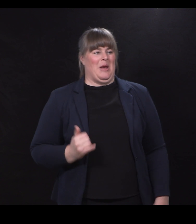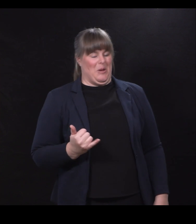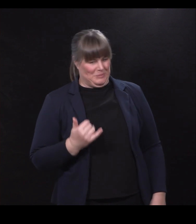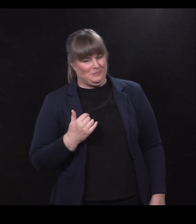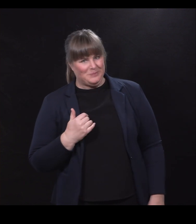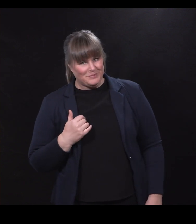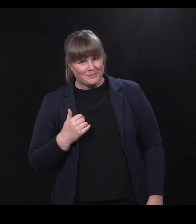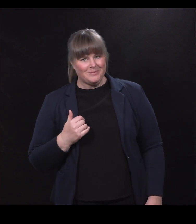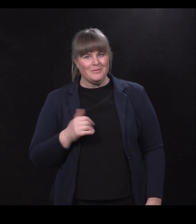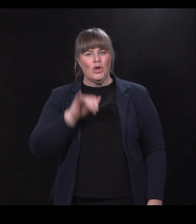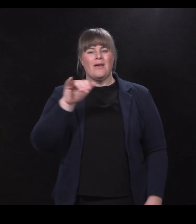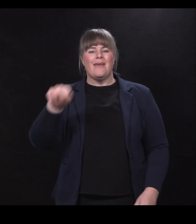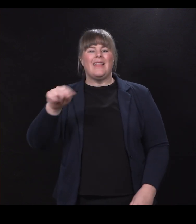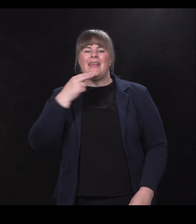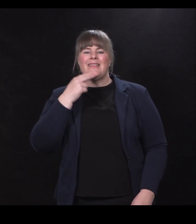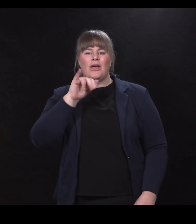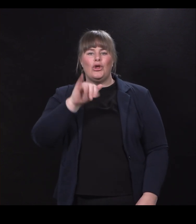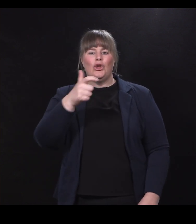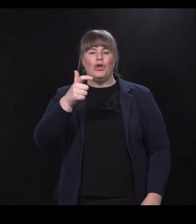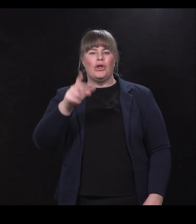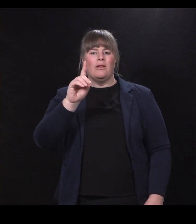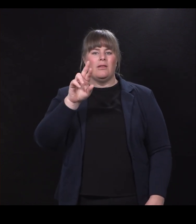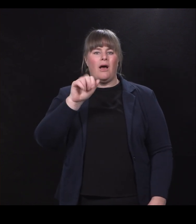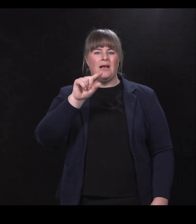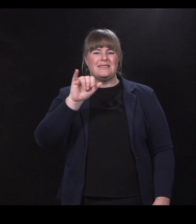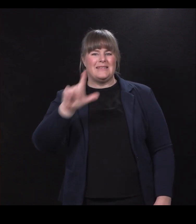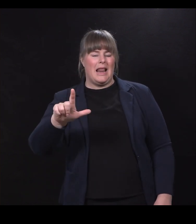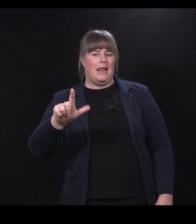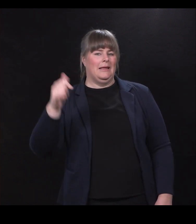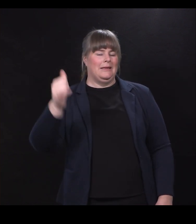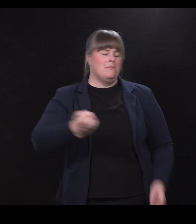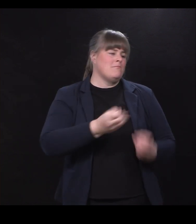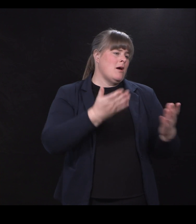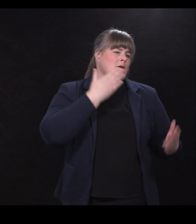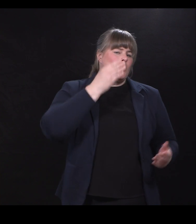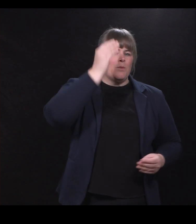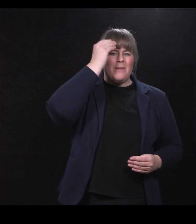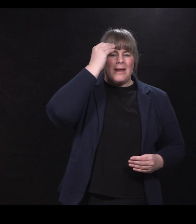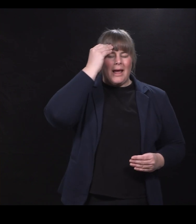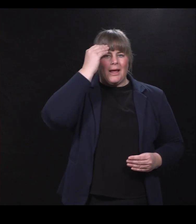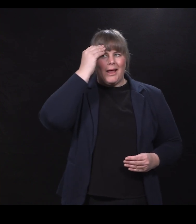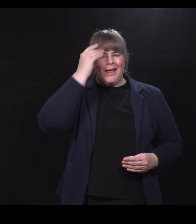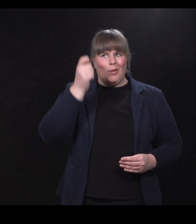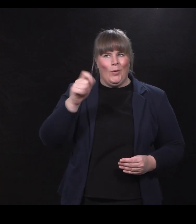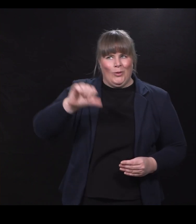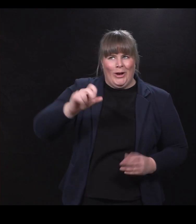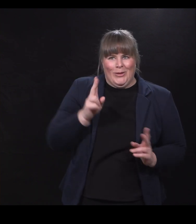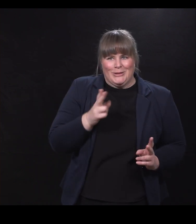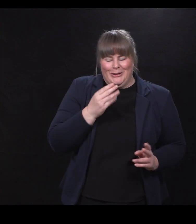Ja, Idrasil, mange, mange minner. Mange bra, men noen dårlige også.